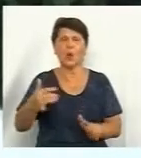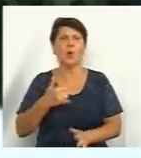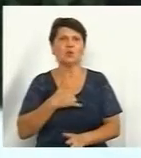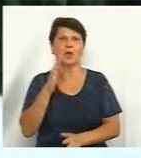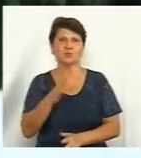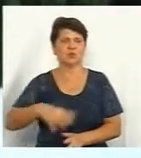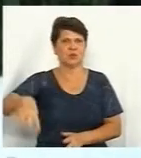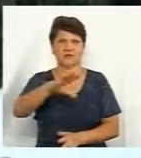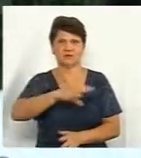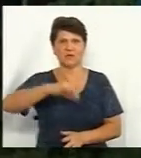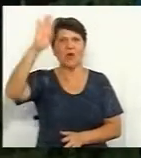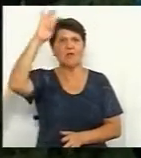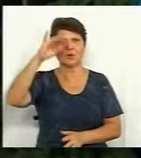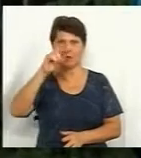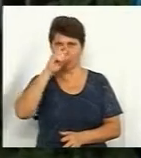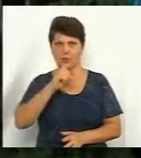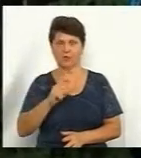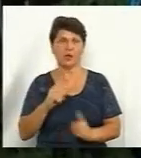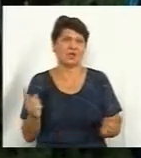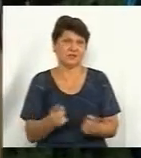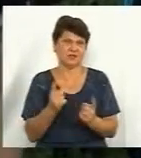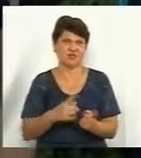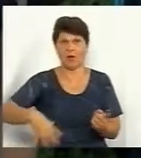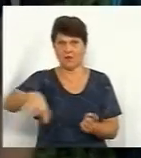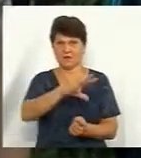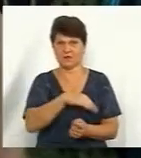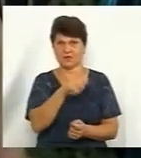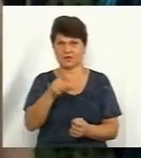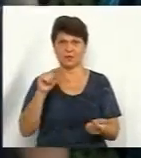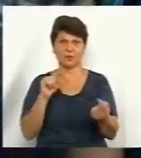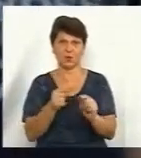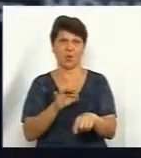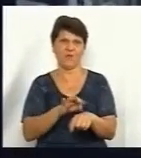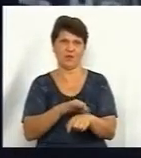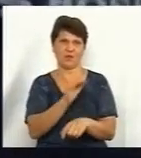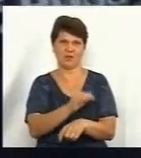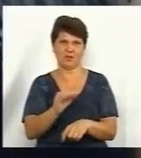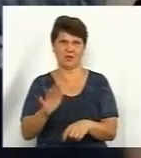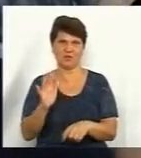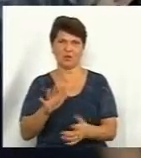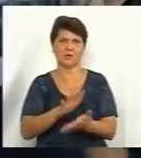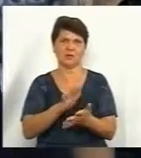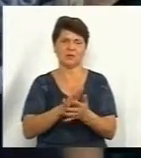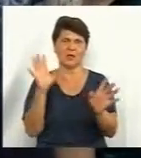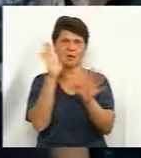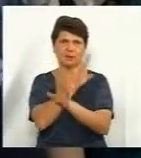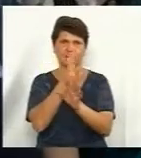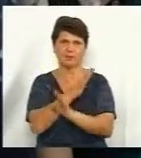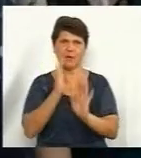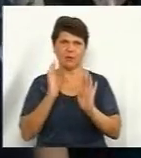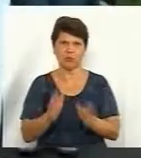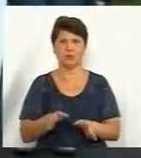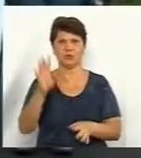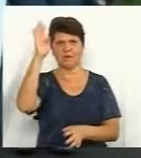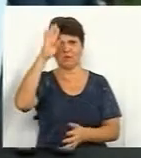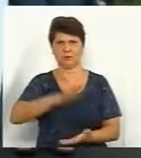вода в нас буде погана. Звичайно, всі проти, тому що будуть хворіти діти, буде забруднюватись повітря, будуть забруднюватися